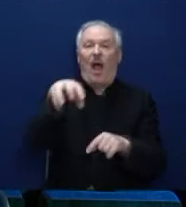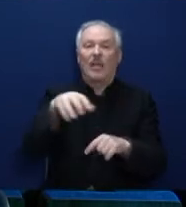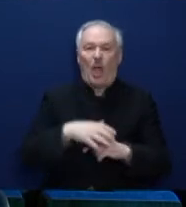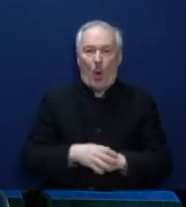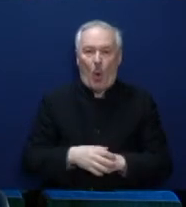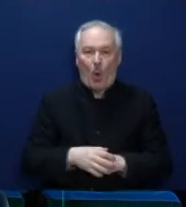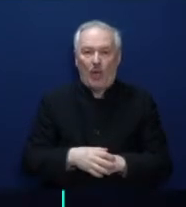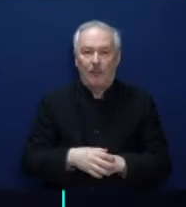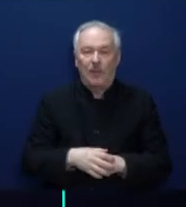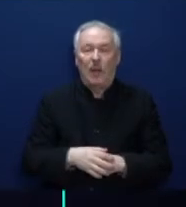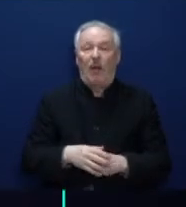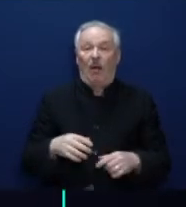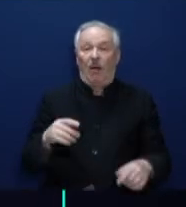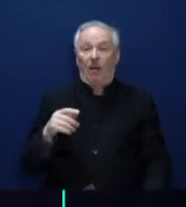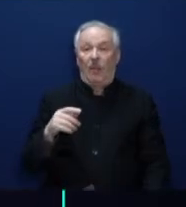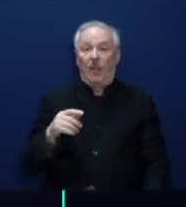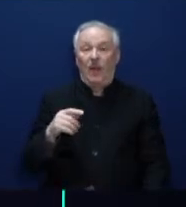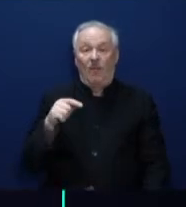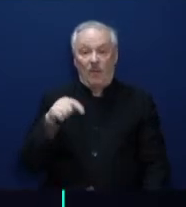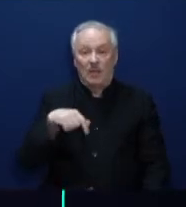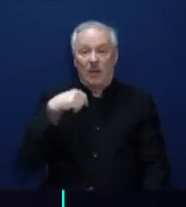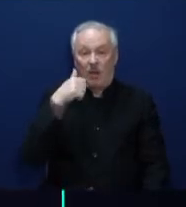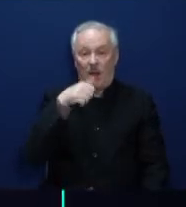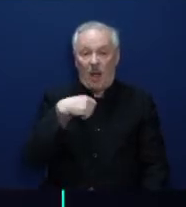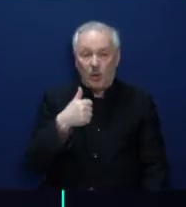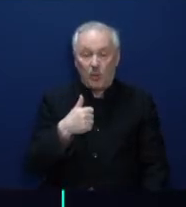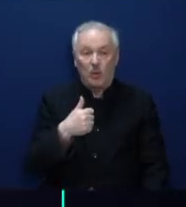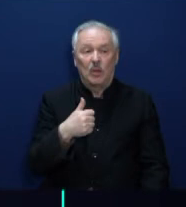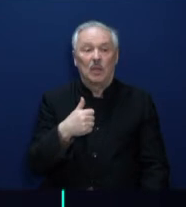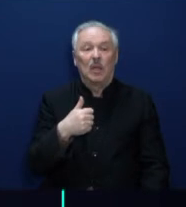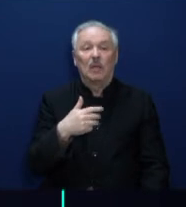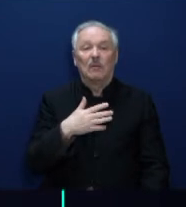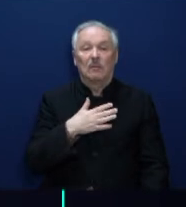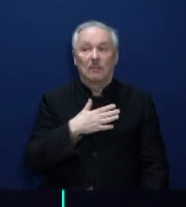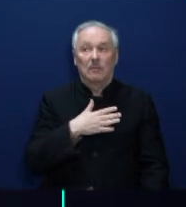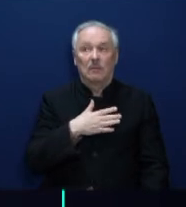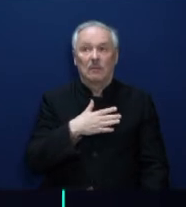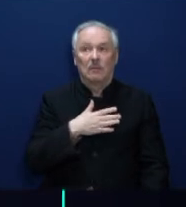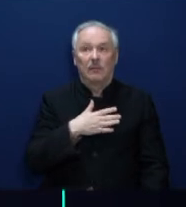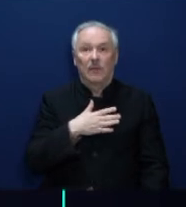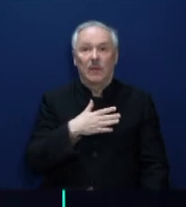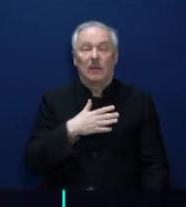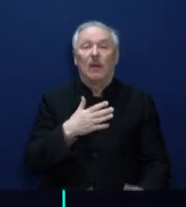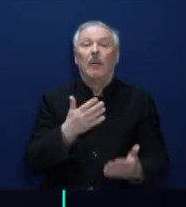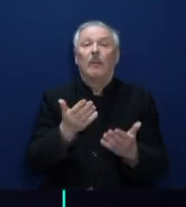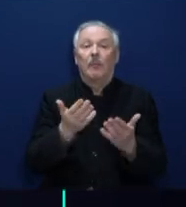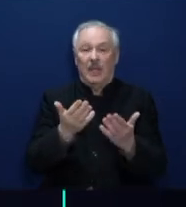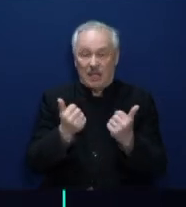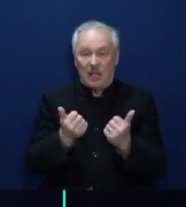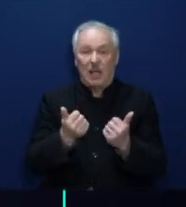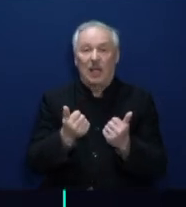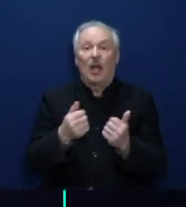позволяют нам в этом году помощь оказать, наши региональные депутаты приняли и принимают.